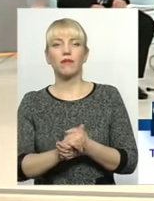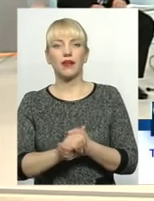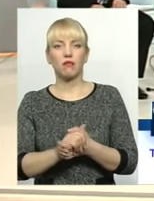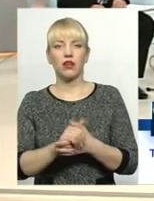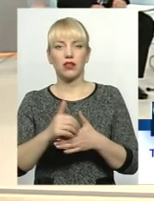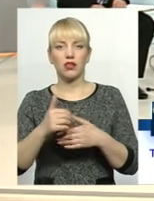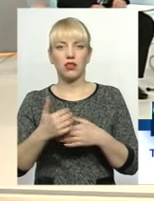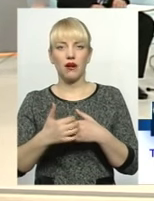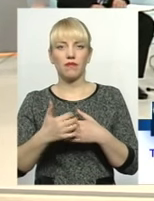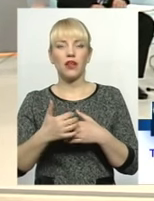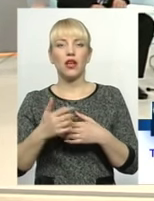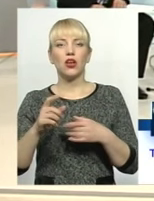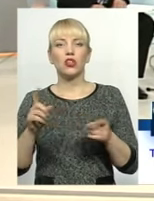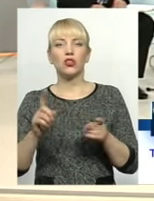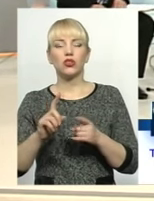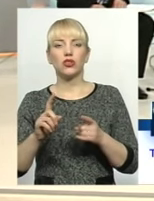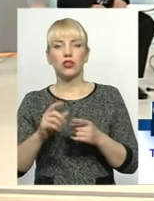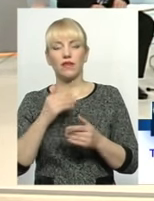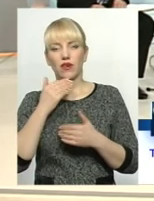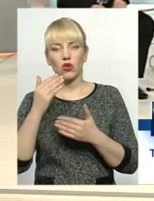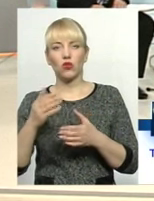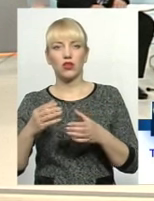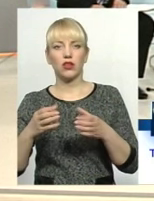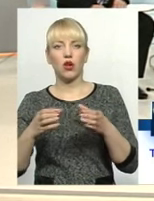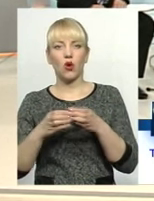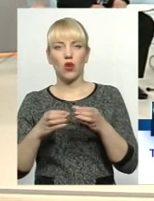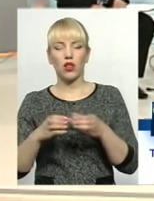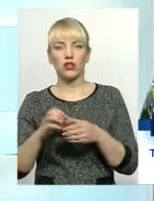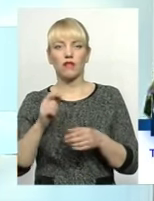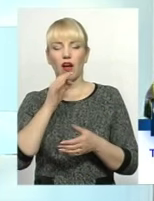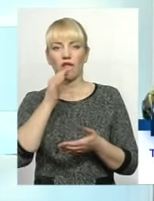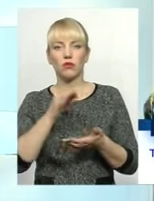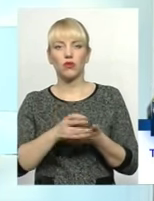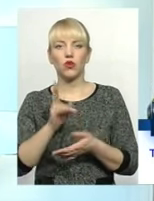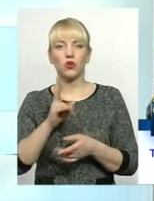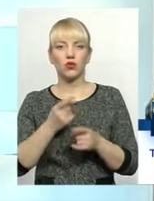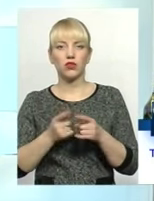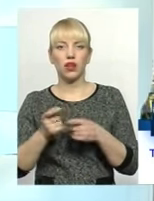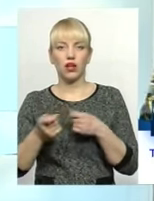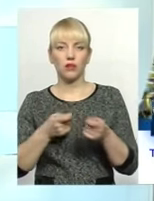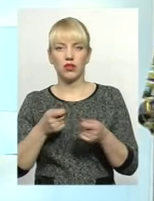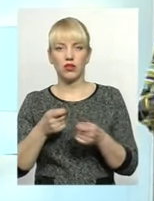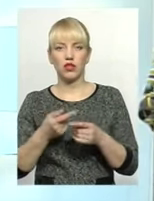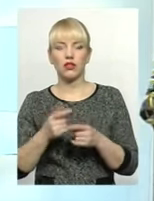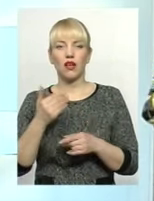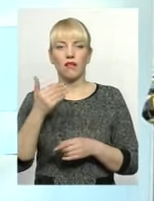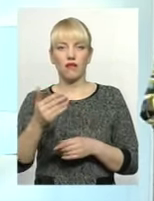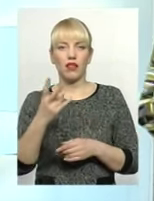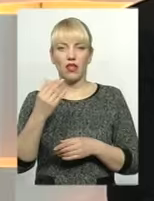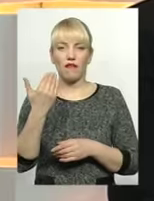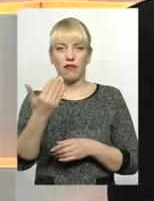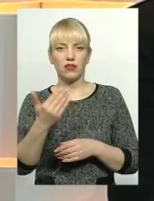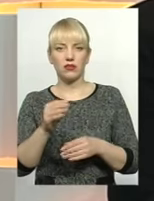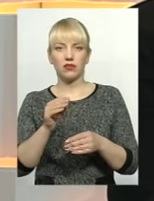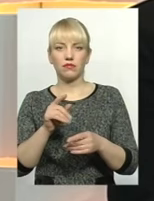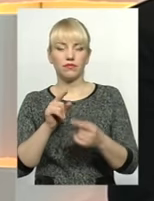Звернувся колектив, а відповідаєш, по суті, адміністрація. Тобто ви, по суті, на вас позов,